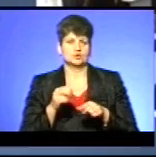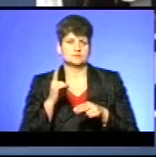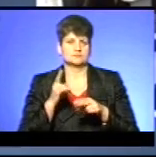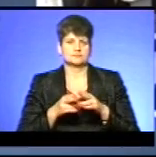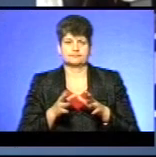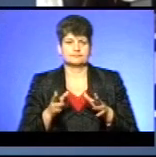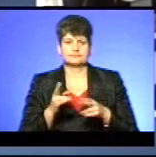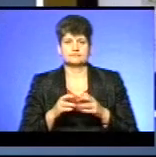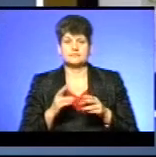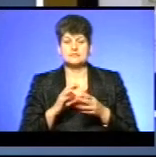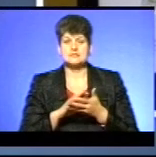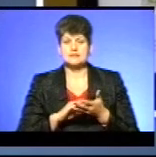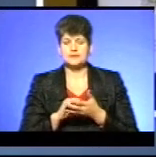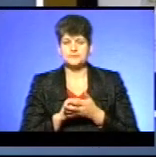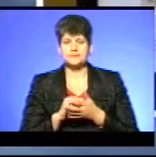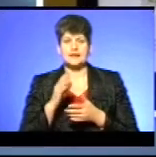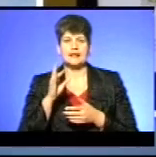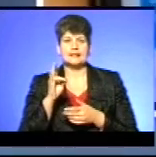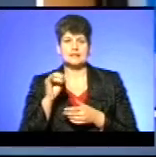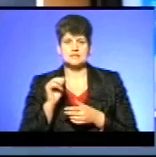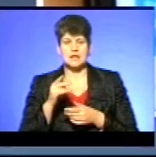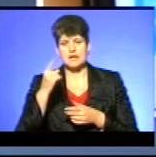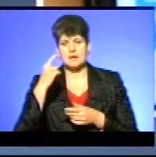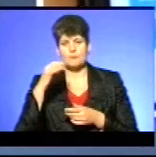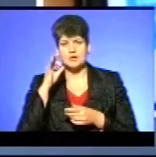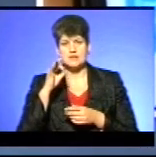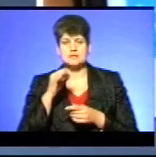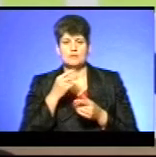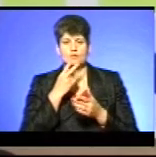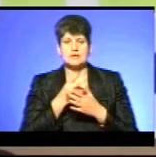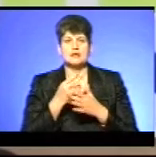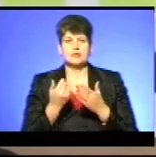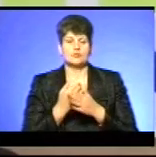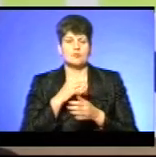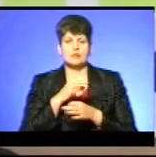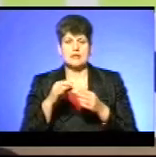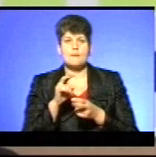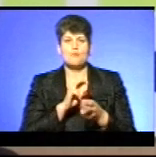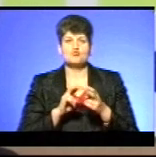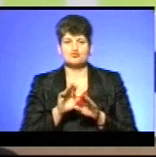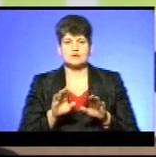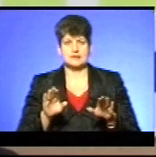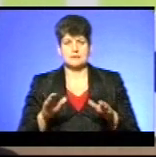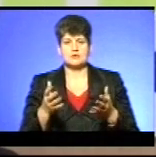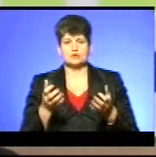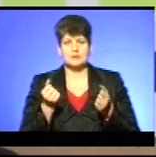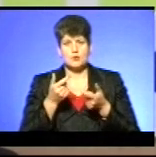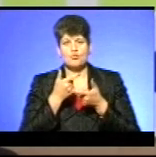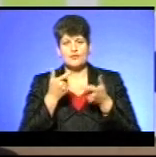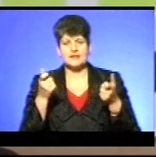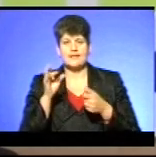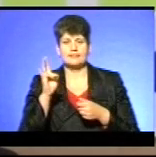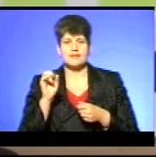У Нацполіції області репрезентували соціальний проєкт «Пошук дітей». Ми отримуємо повідомлення від